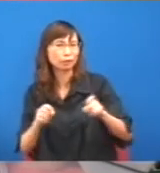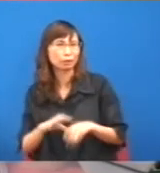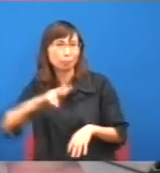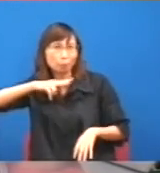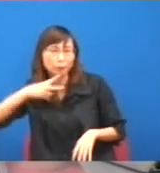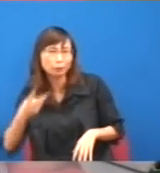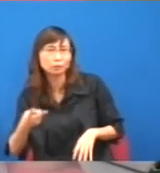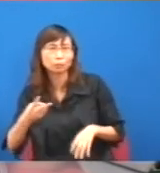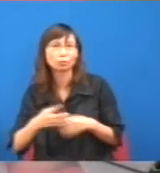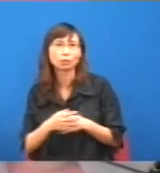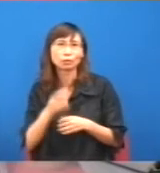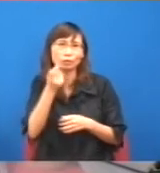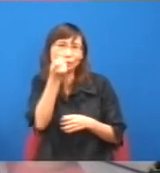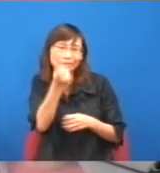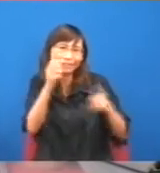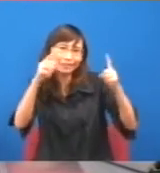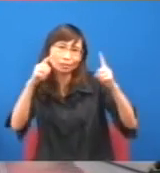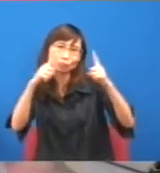的俱樂部,